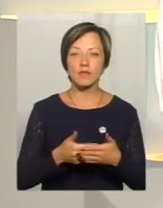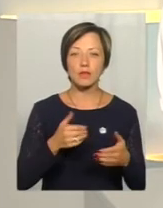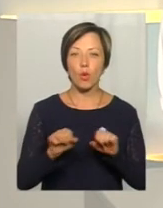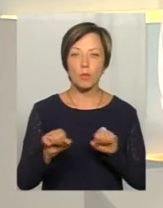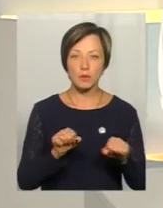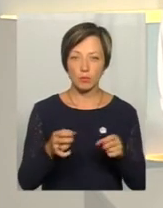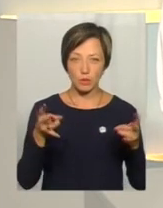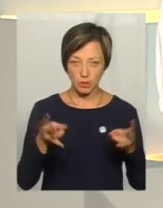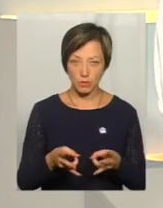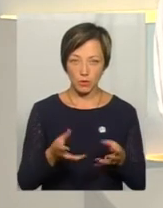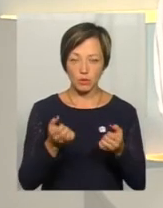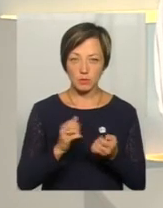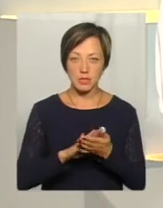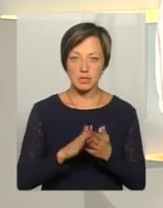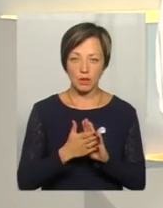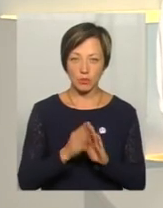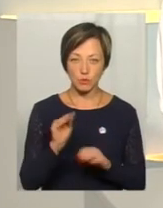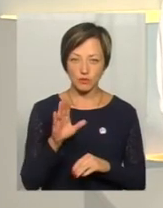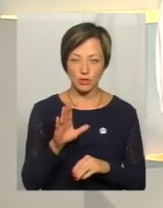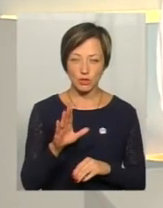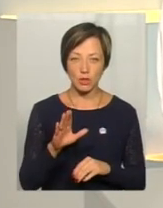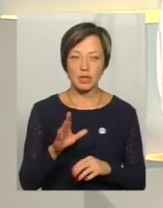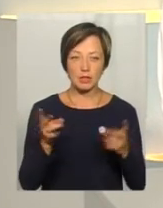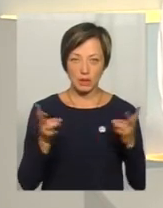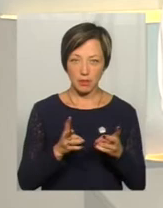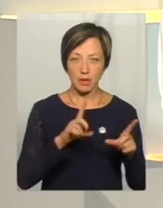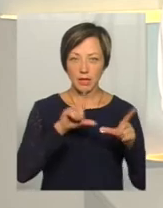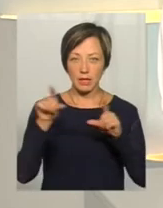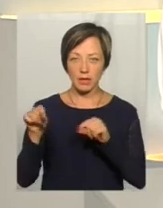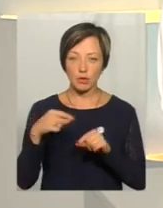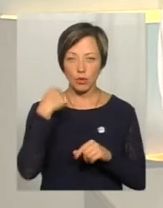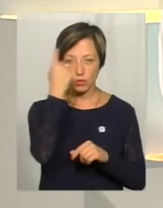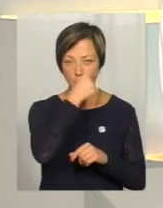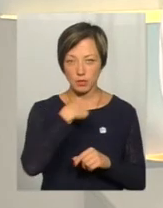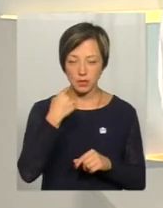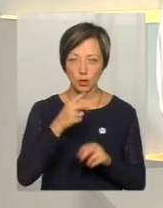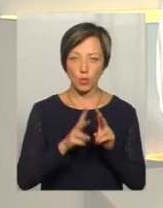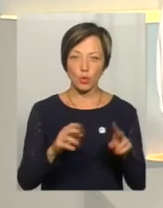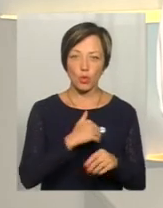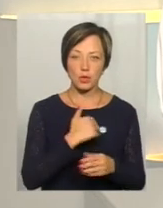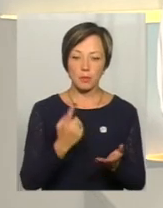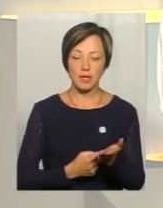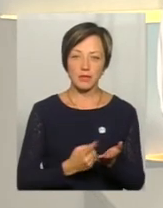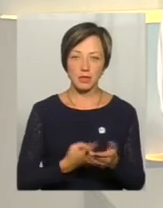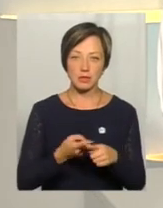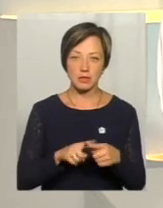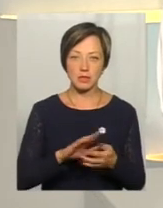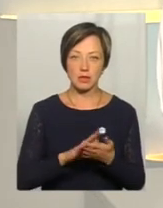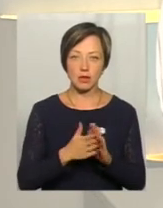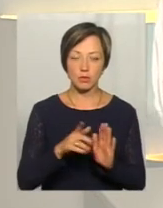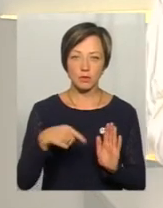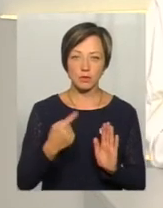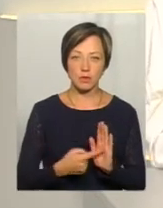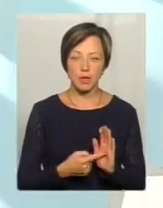а вони потрібні для отримання статусу, треба їхати особисто тим, хто хоче підтвердити цей статус? Ну,